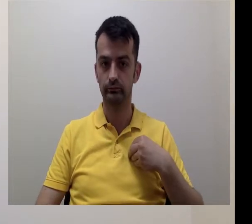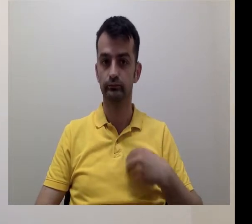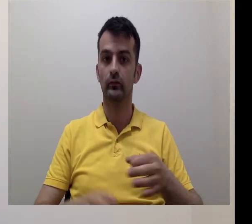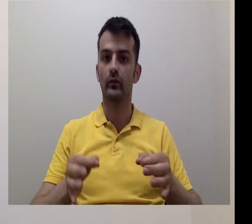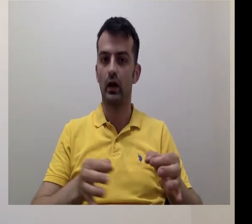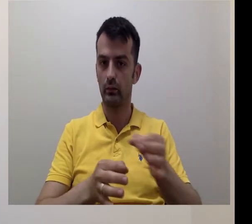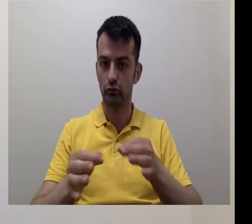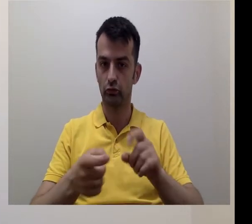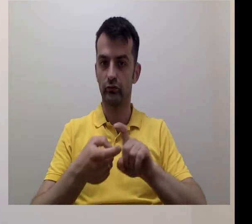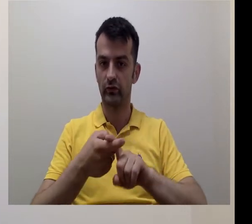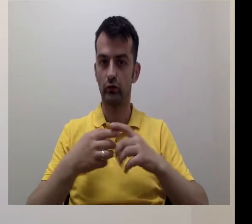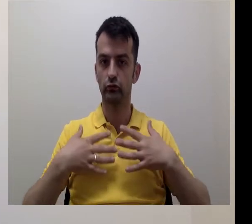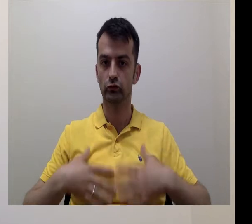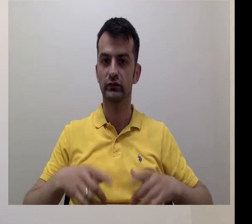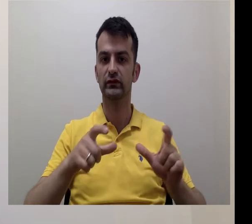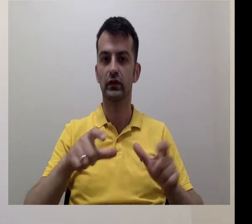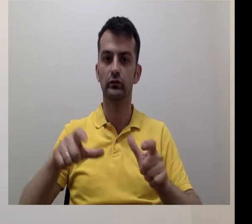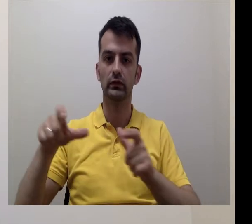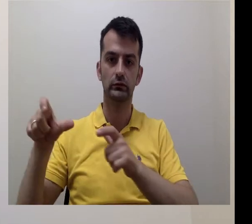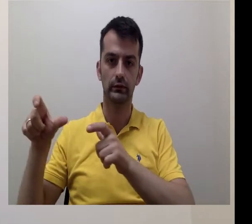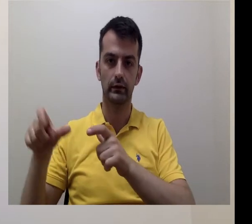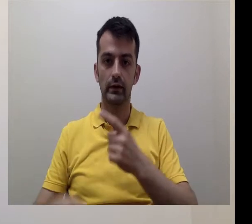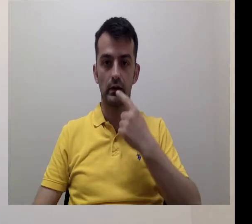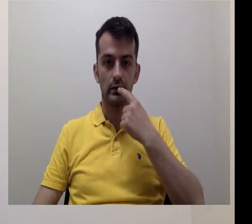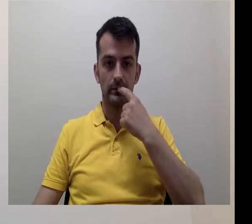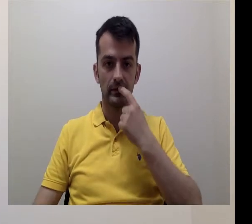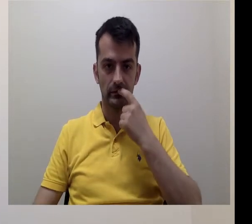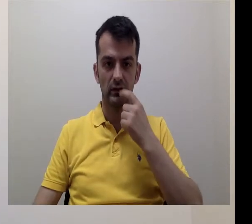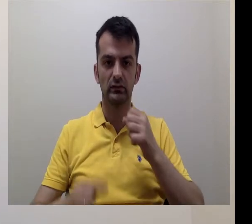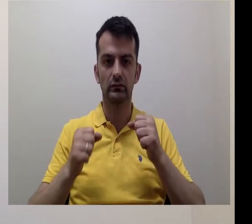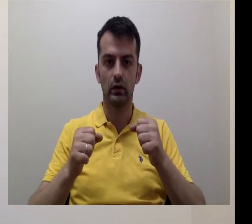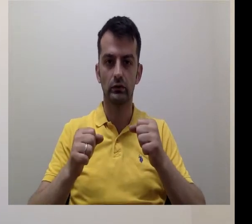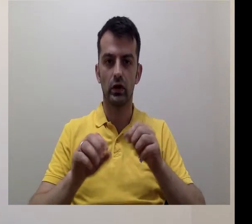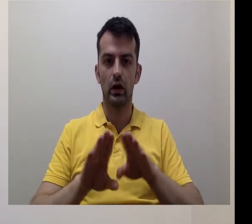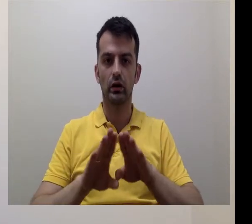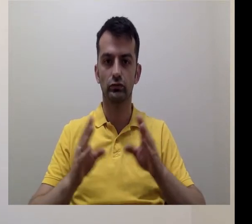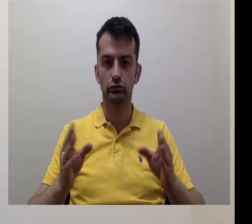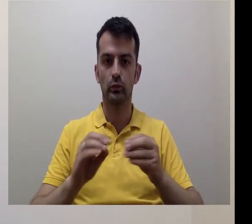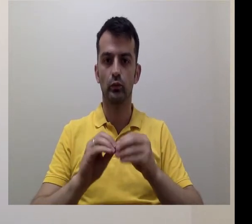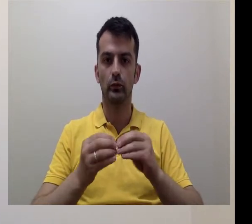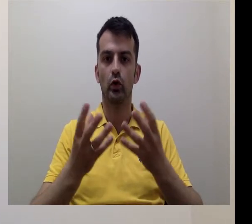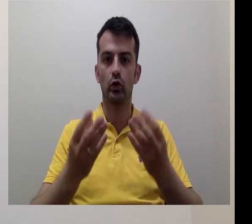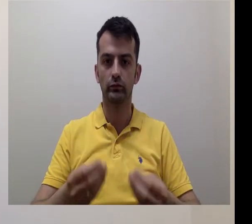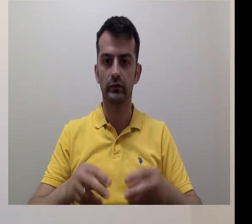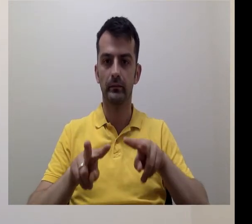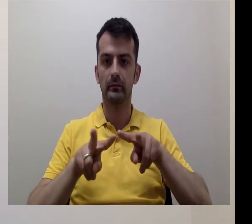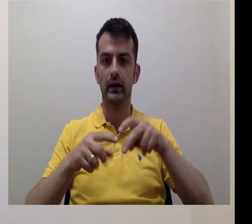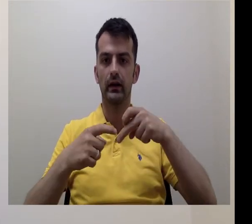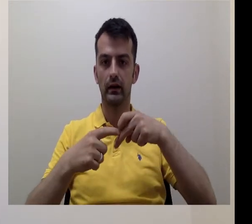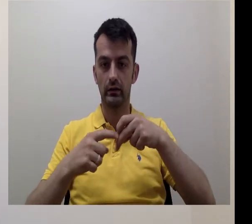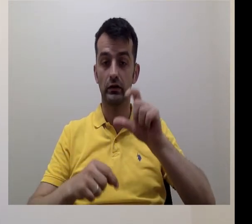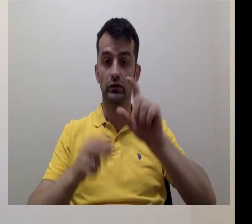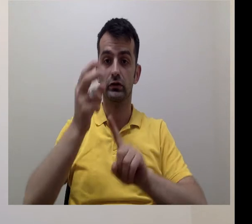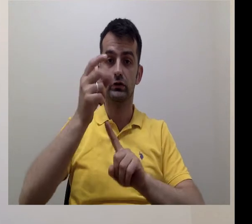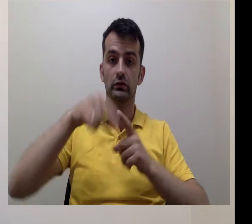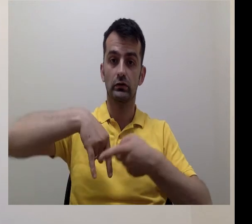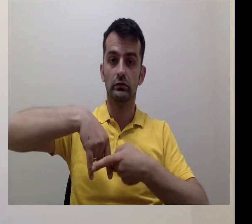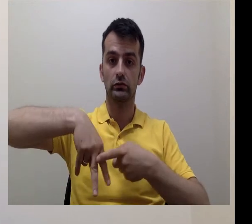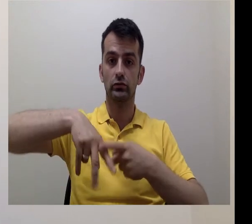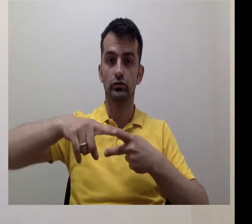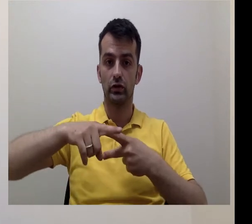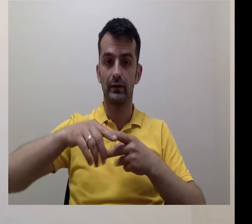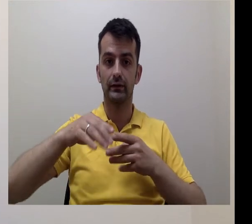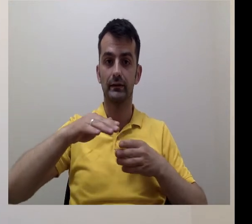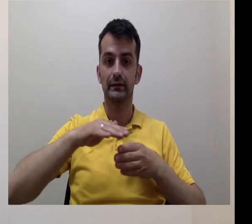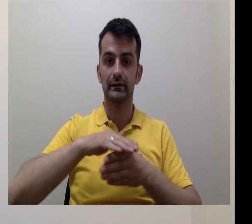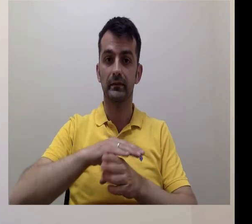girmeden önce görevli kişiye bilgi vermelisiniz. Metal olarak değerlendirebileceğiniz eklem protezleri, yapay kalp kapakçıkları,